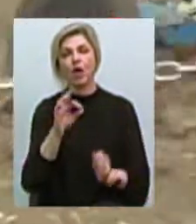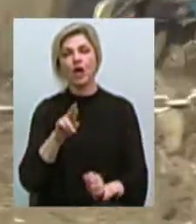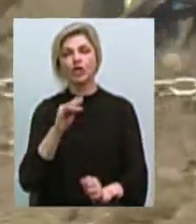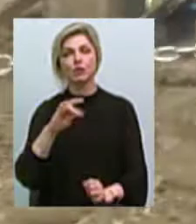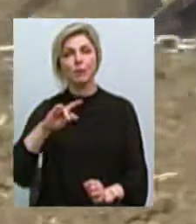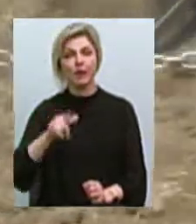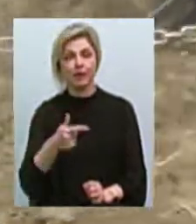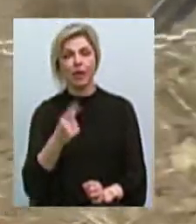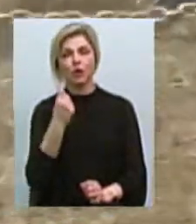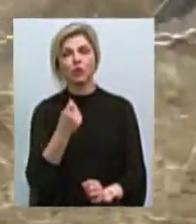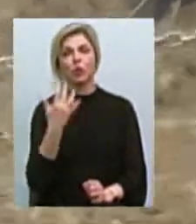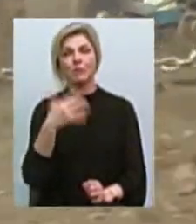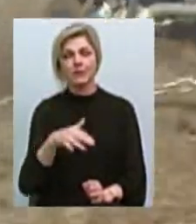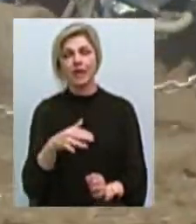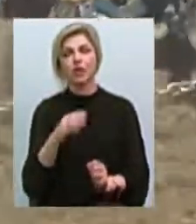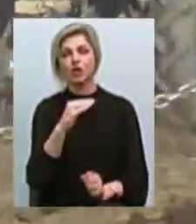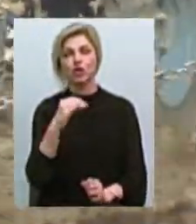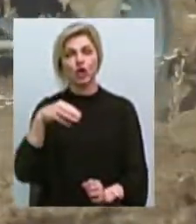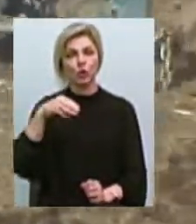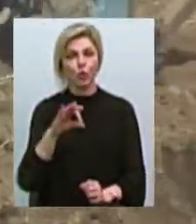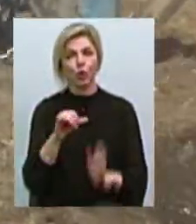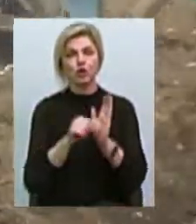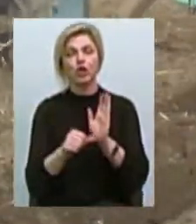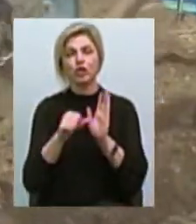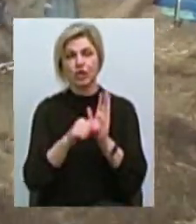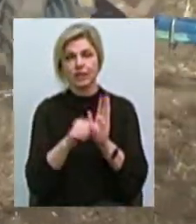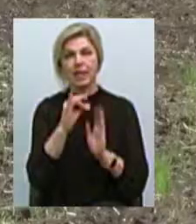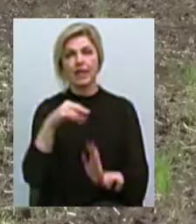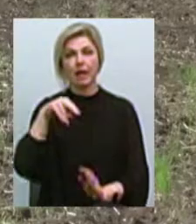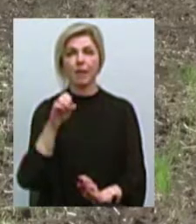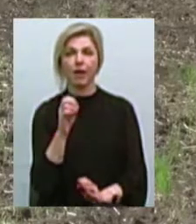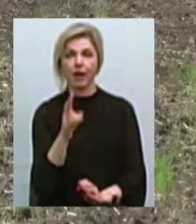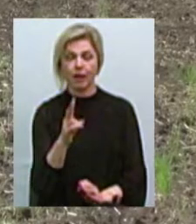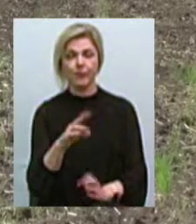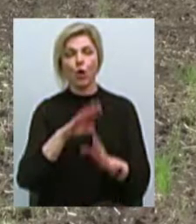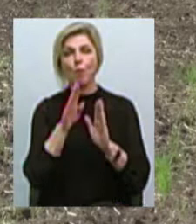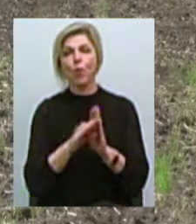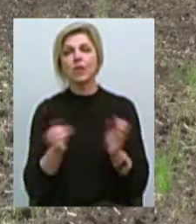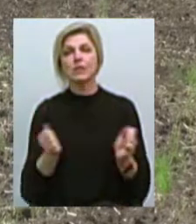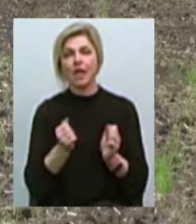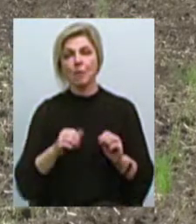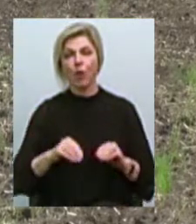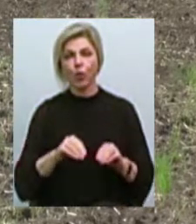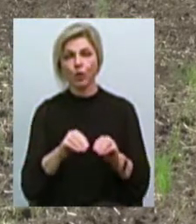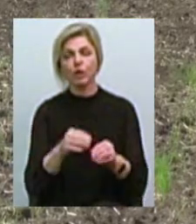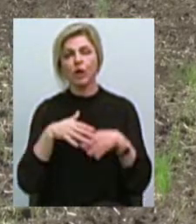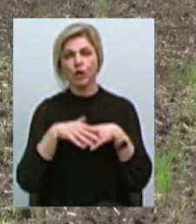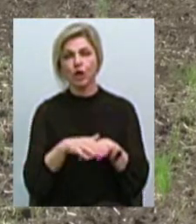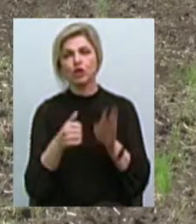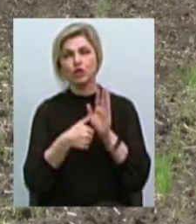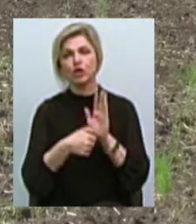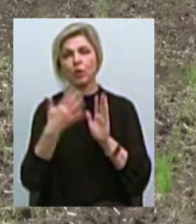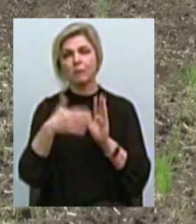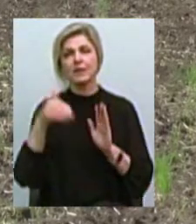180 гектарів озимої жита, 66 гектарів ріпака. Загалом під сівбу озимих культур розраховане 652